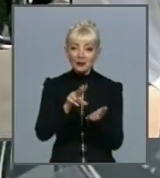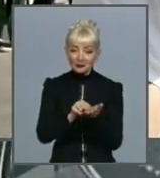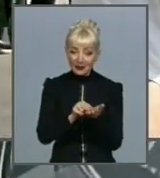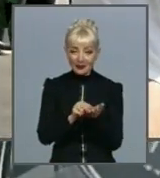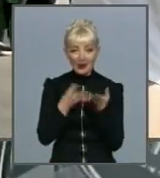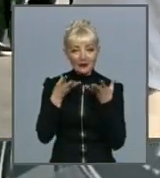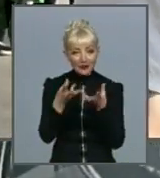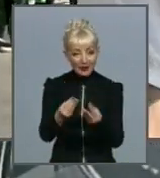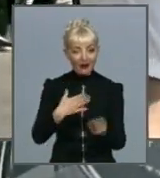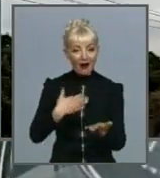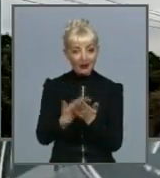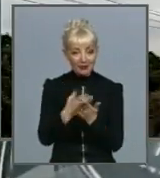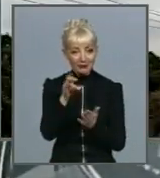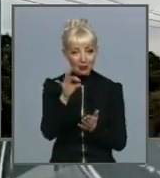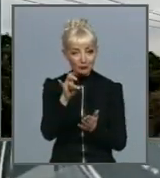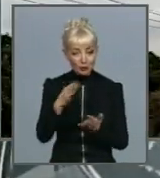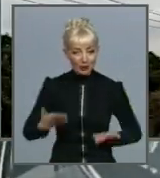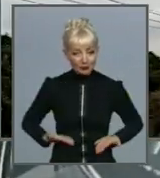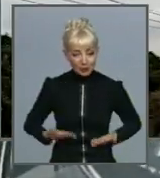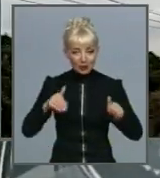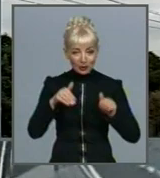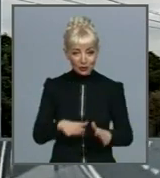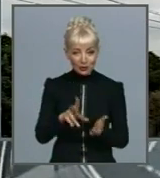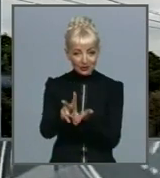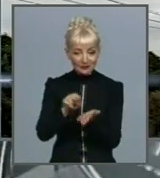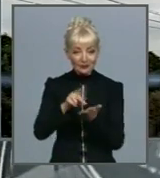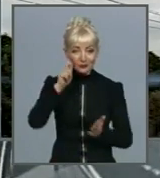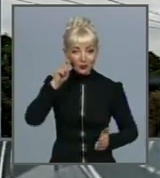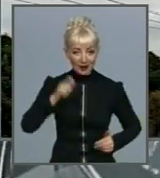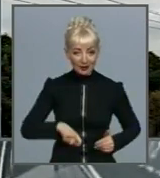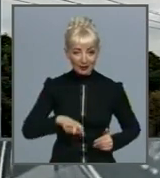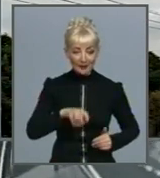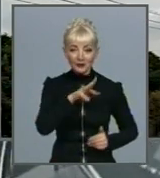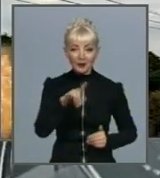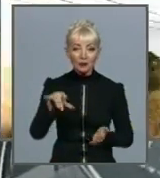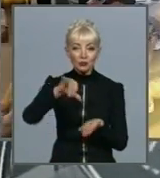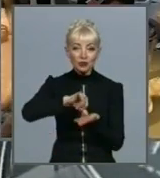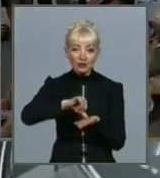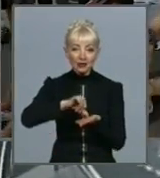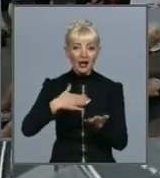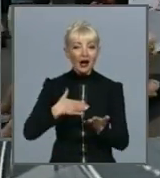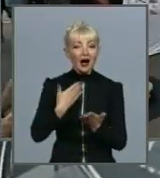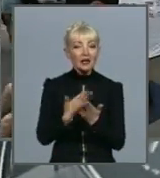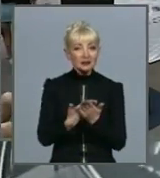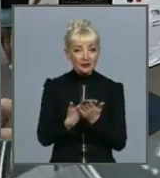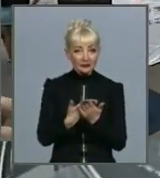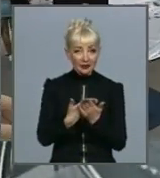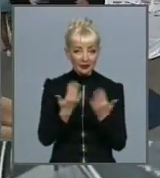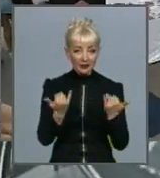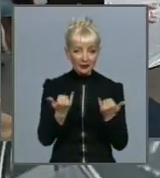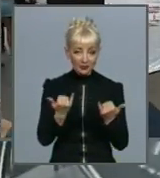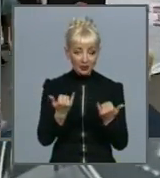запозичити вся Україна. Ми прийняли участь активно у розробці зараз національної стратегії розвитку